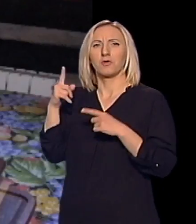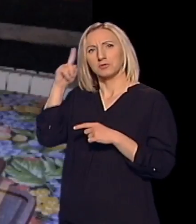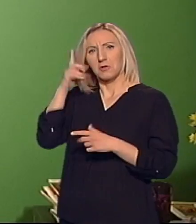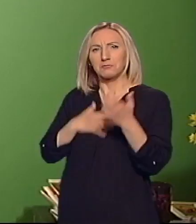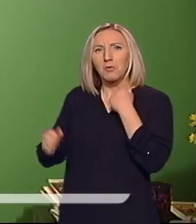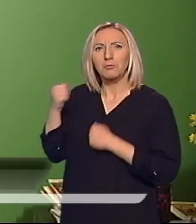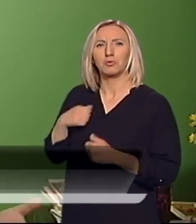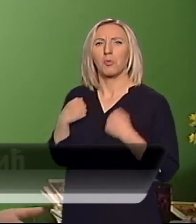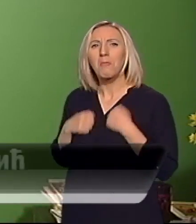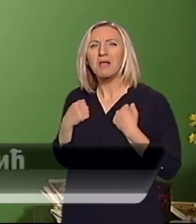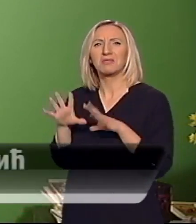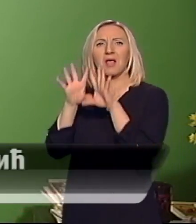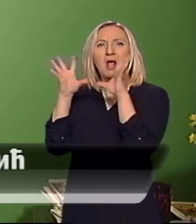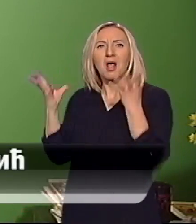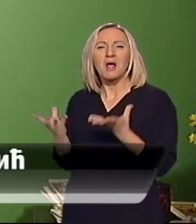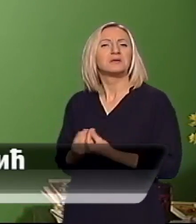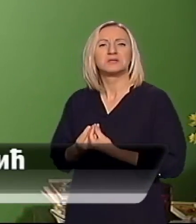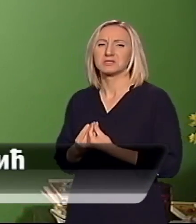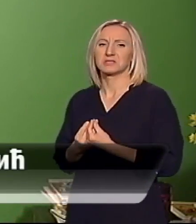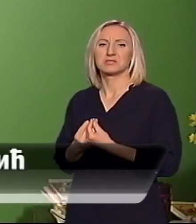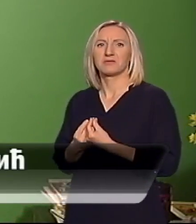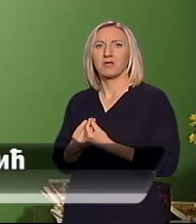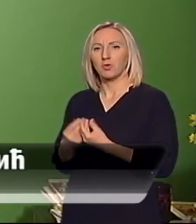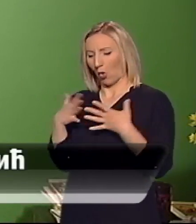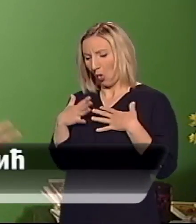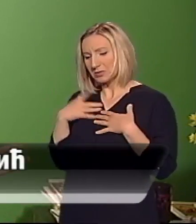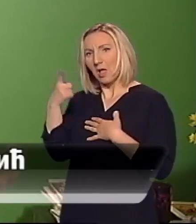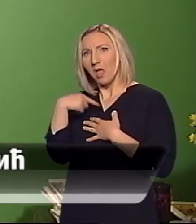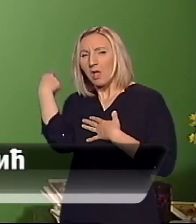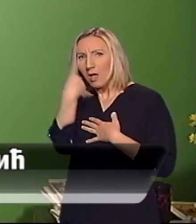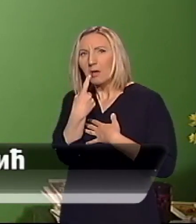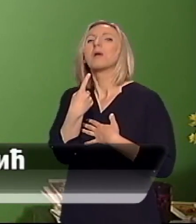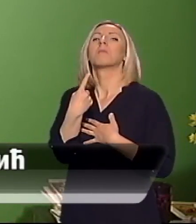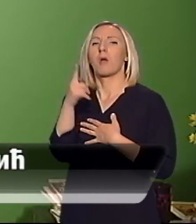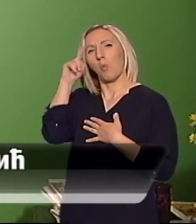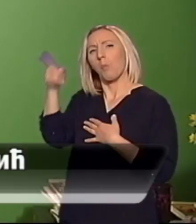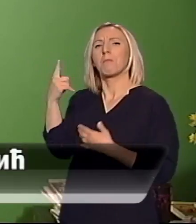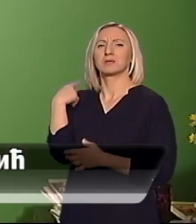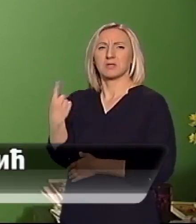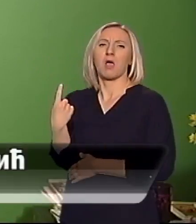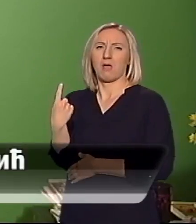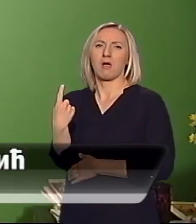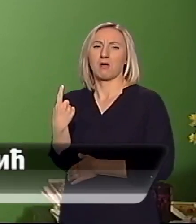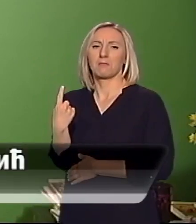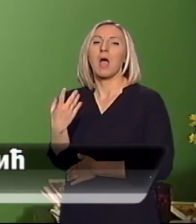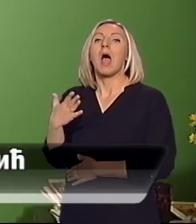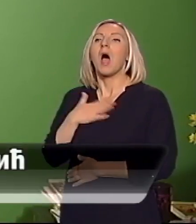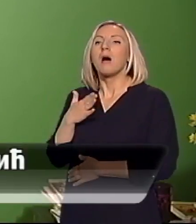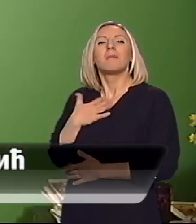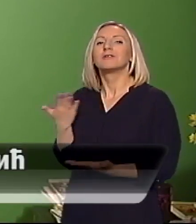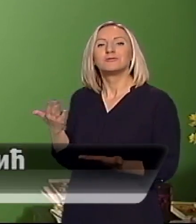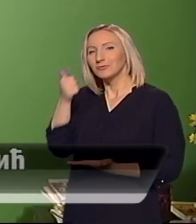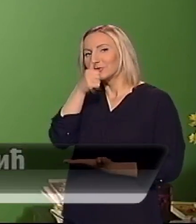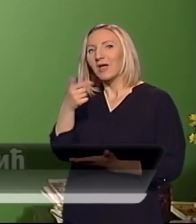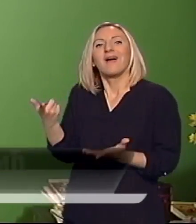patila i svih tih nekih stvari koje, prosto, kažem, oko sebe, on to sve umje sam da odredi, i sad meni ostaje samo to